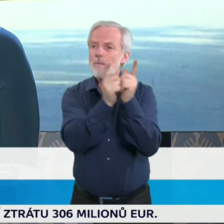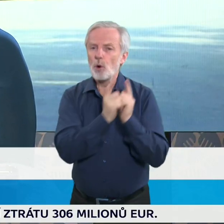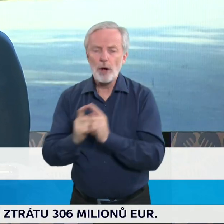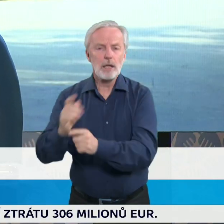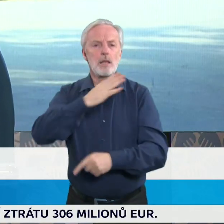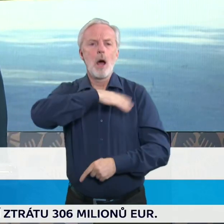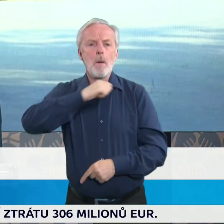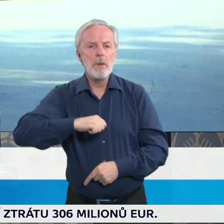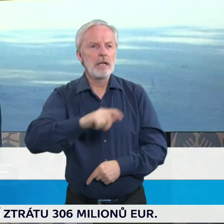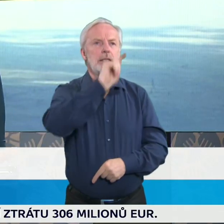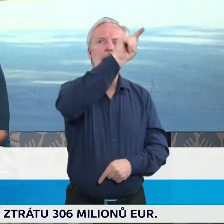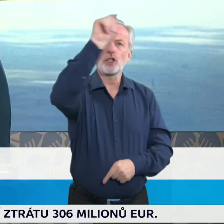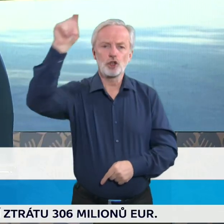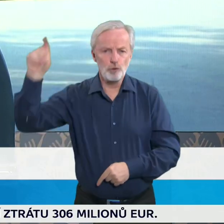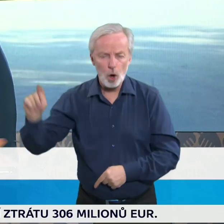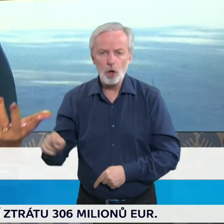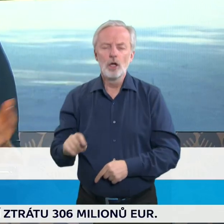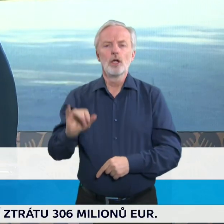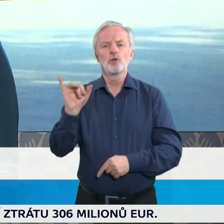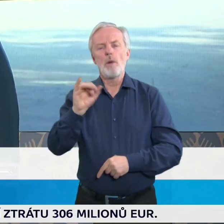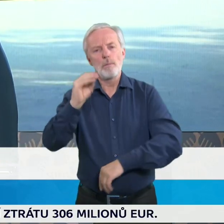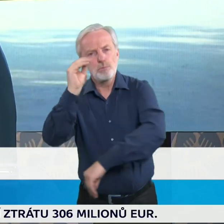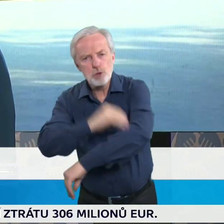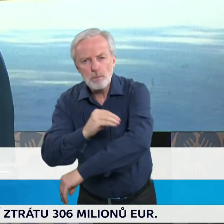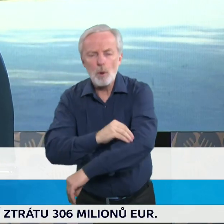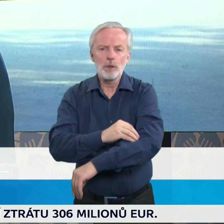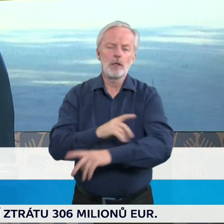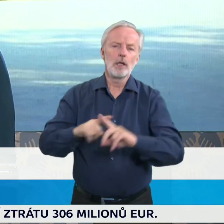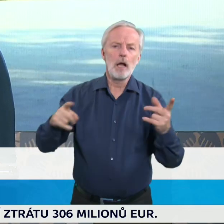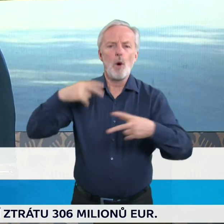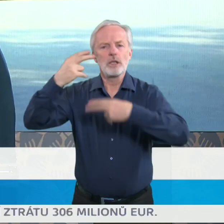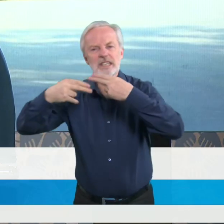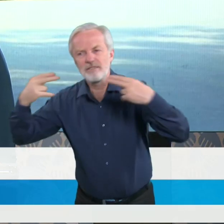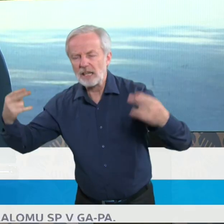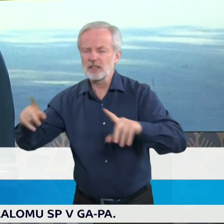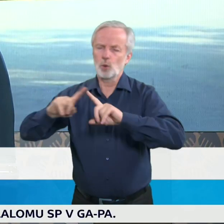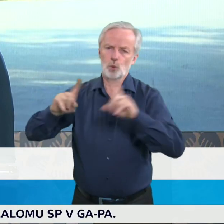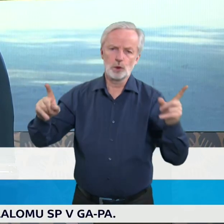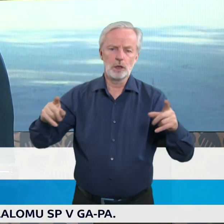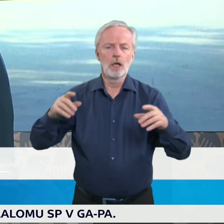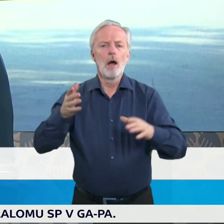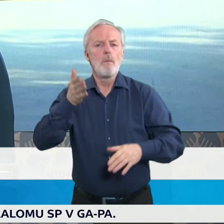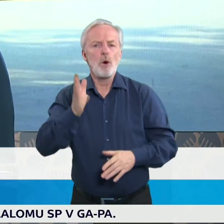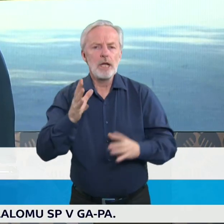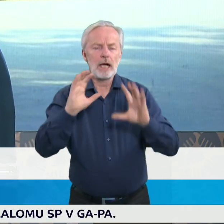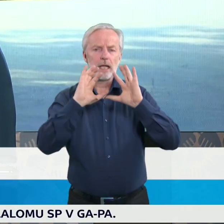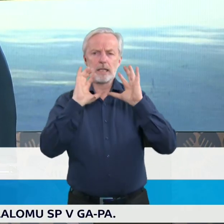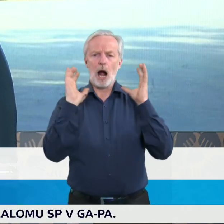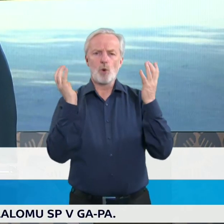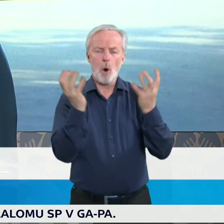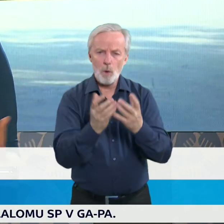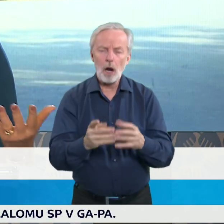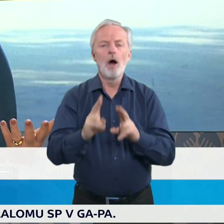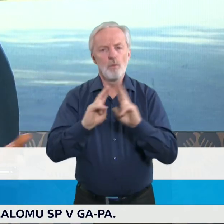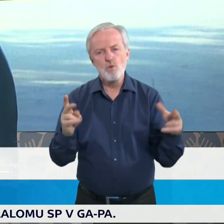zainteresované svazy, komory, případně další, mohly se k němu v dostatečném časovém prostoru